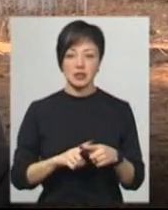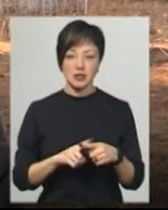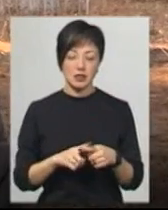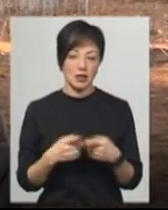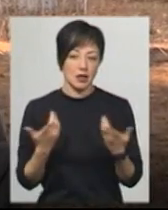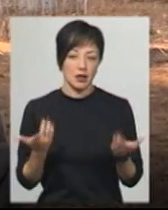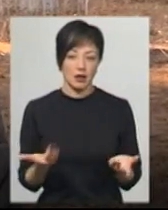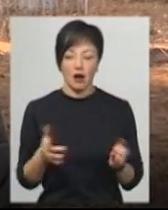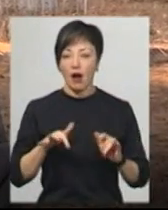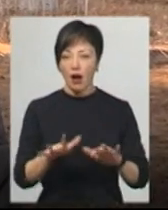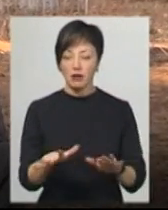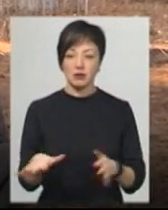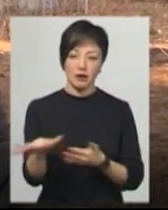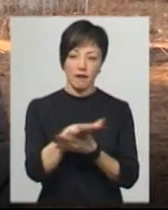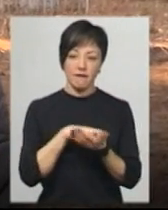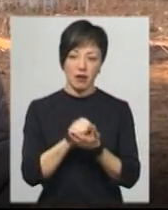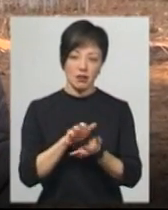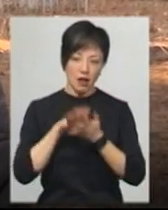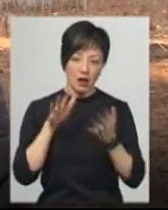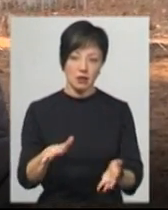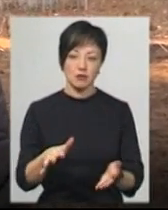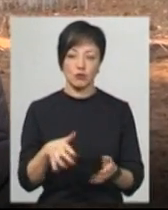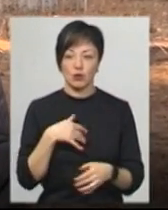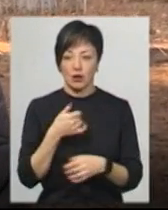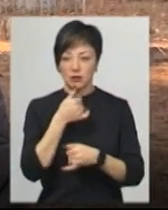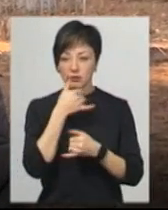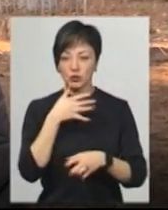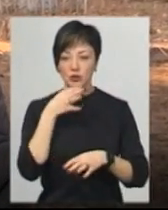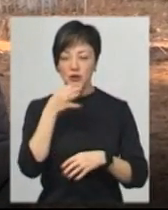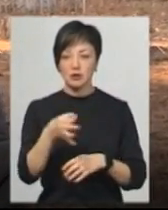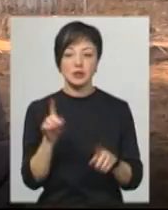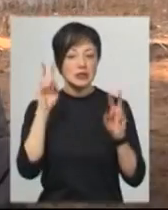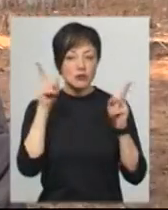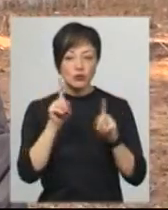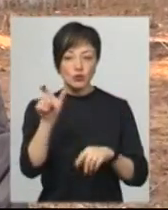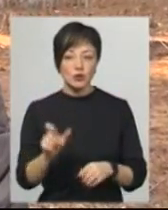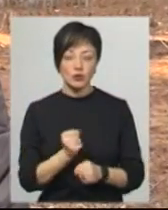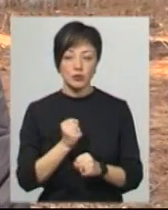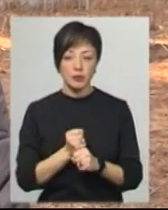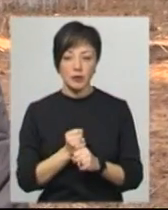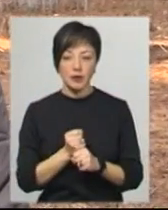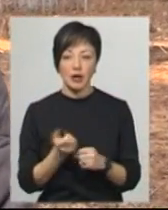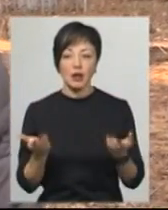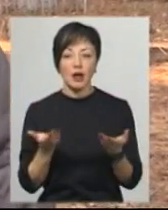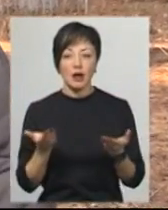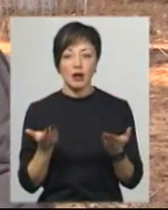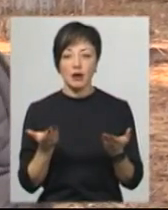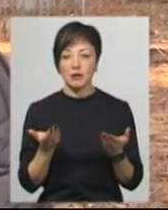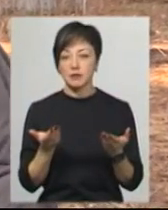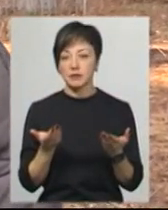акт омандалізму, назвати не можна. Я не знаю, що б зробила людина, яка